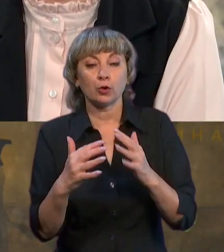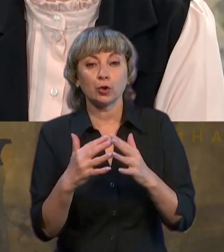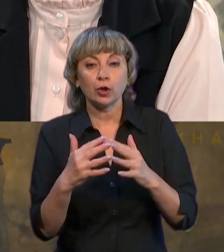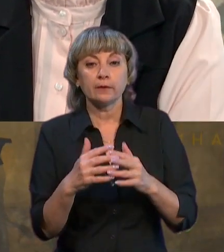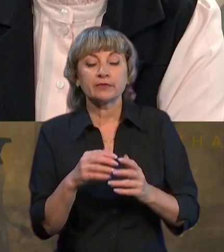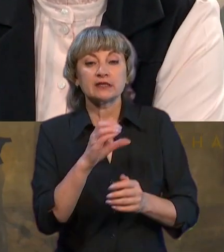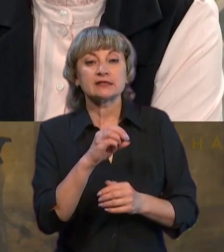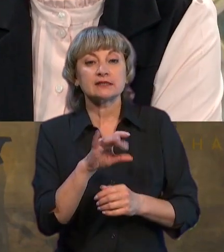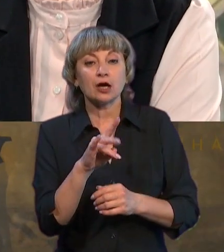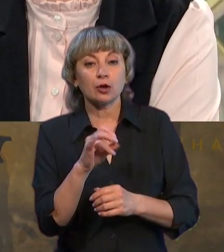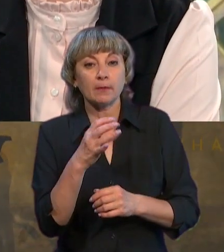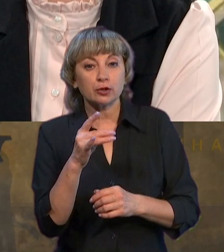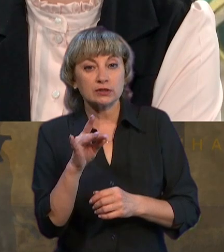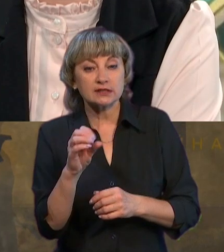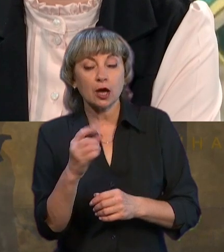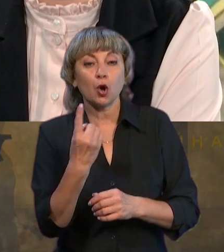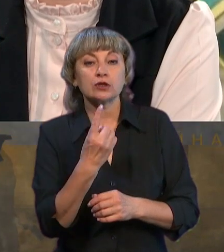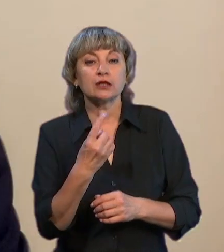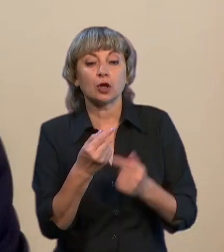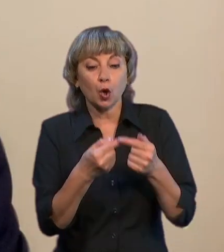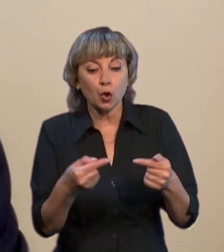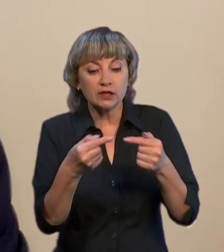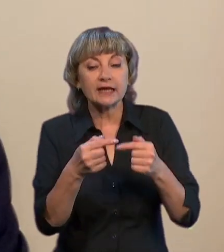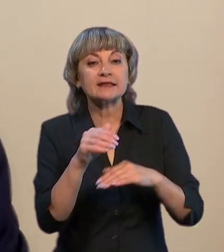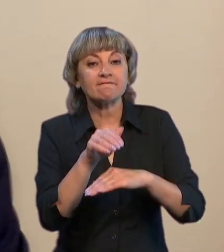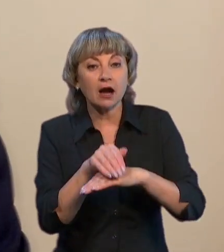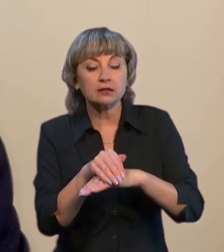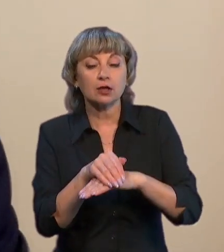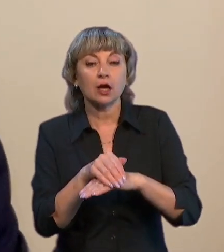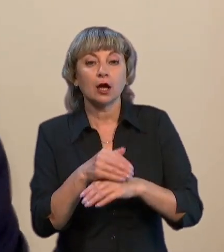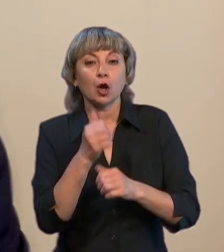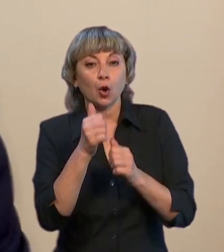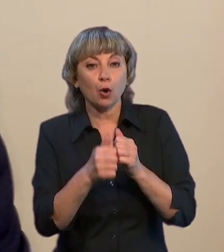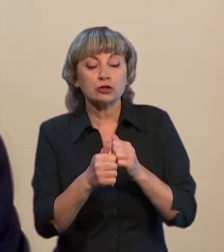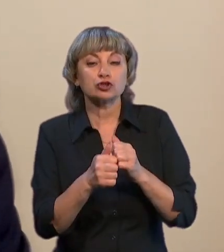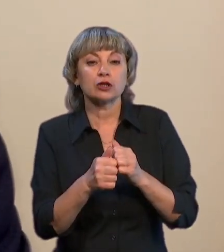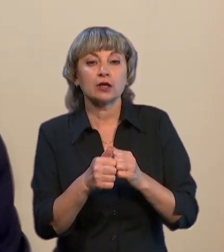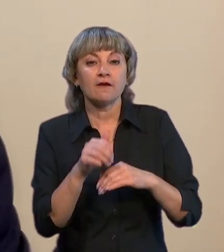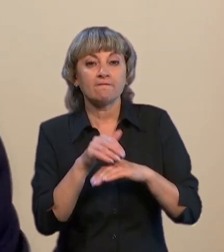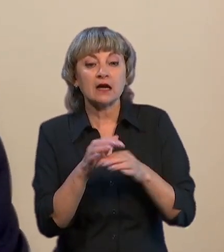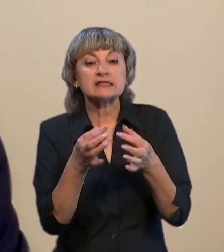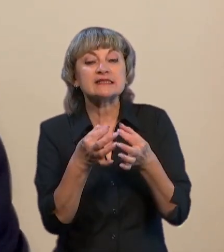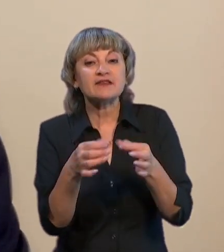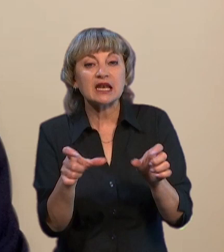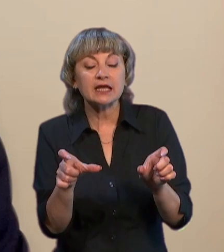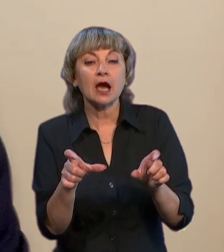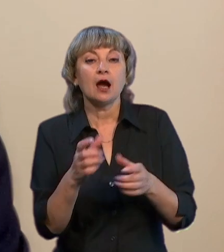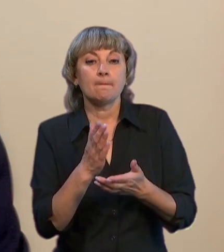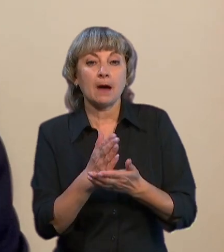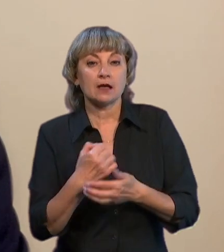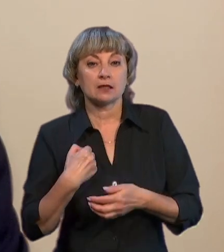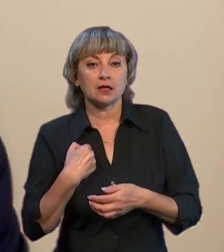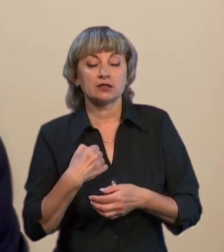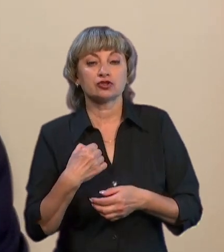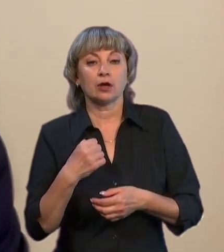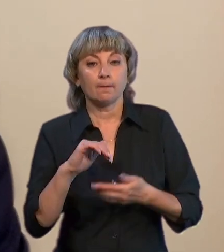Старомайорське – це якраз один з конкретних факторів. Нам кожен факт звільнення – це і має тактичне, і